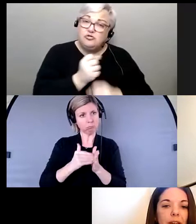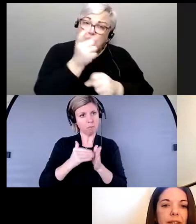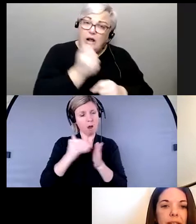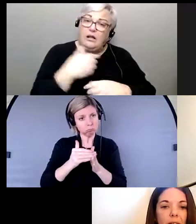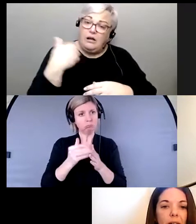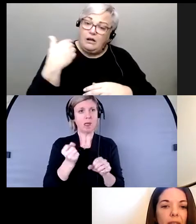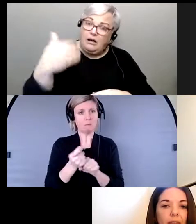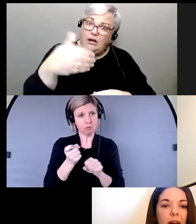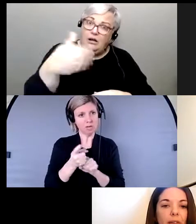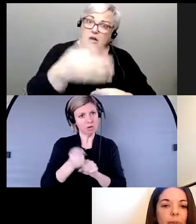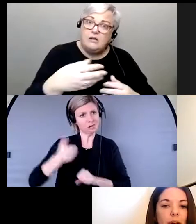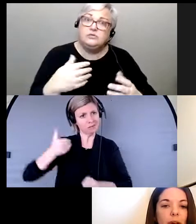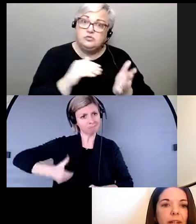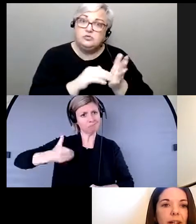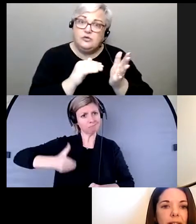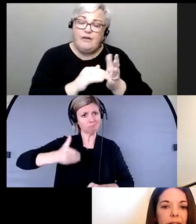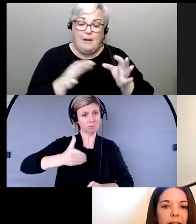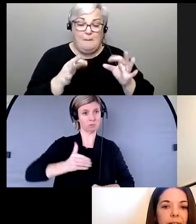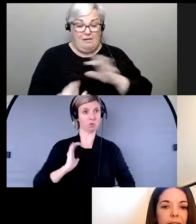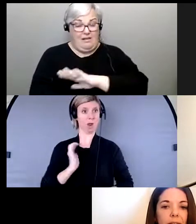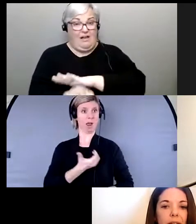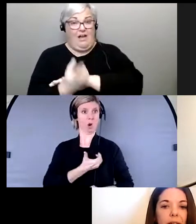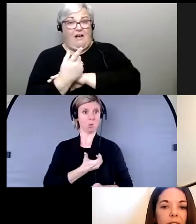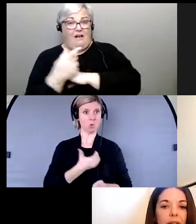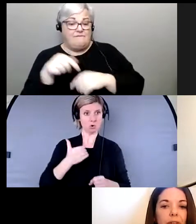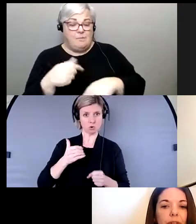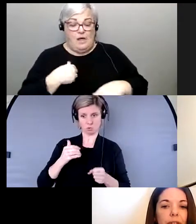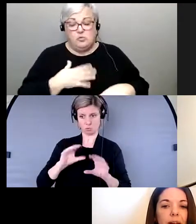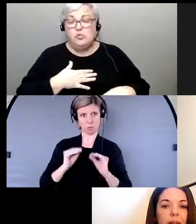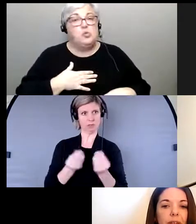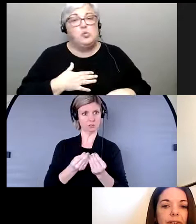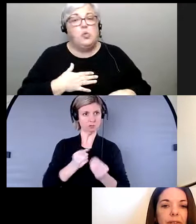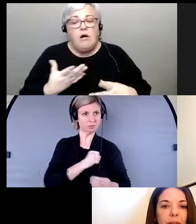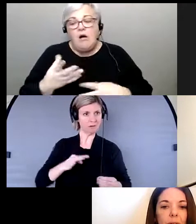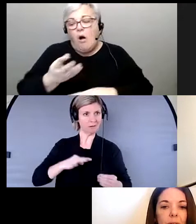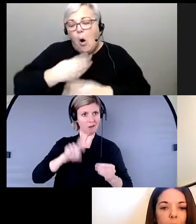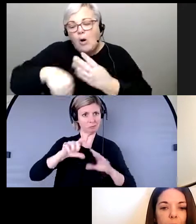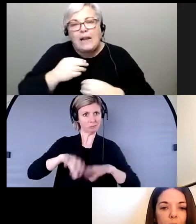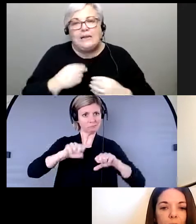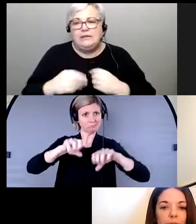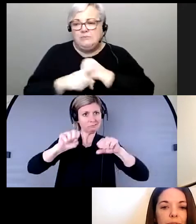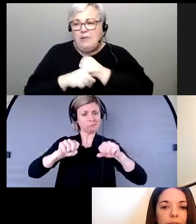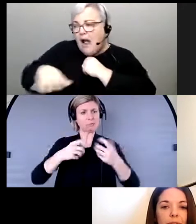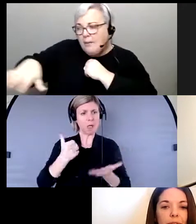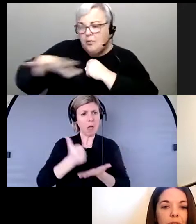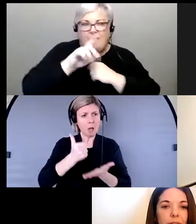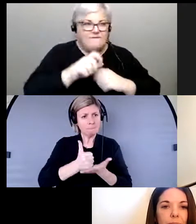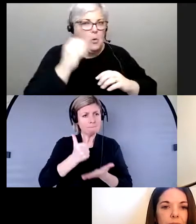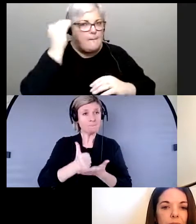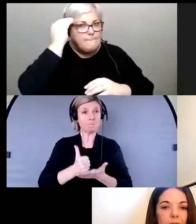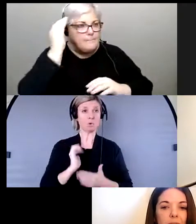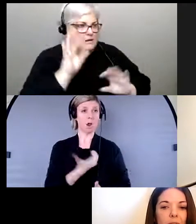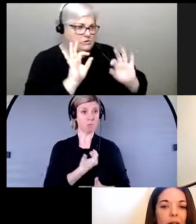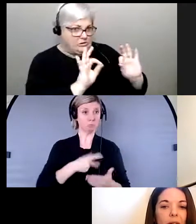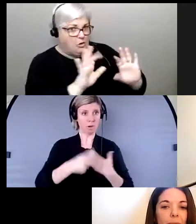Pendant ces événements, notre organisme et ses employés doivent prioriser la sécurité et la santé.